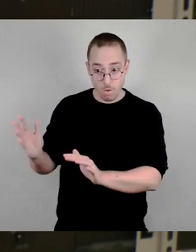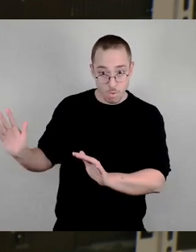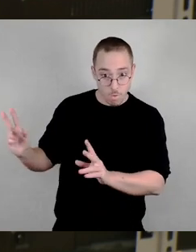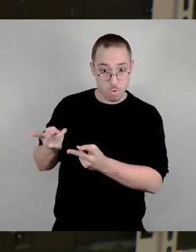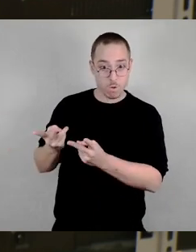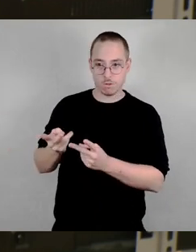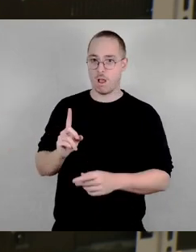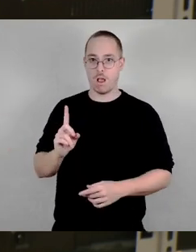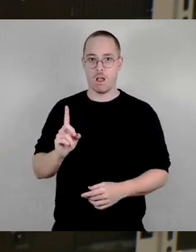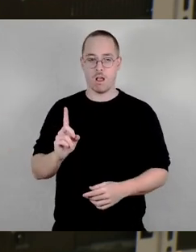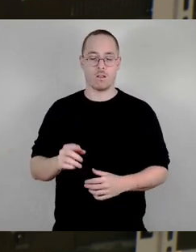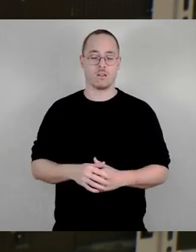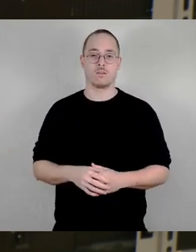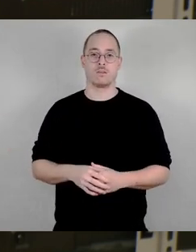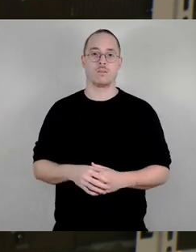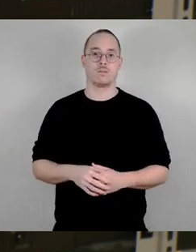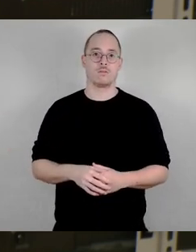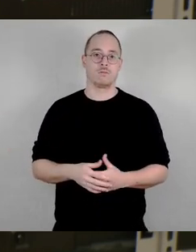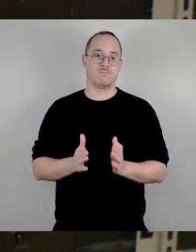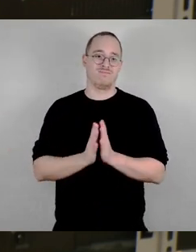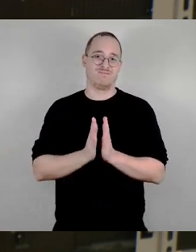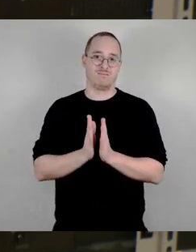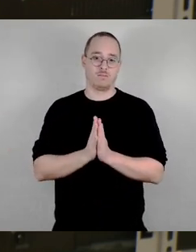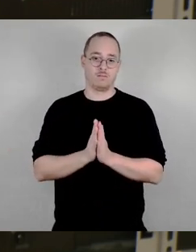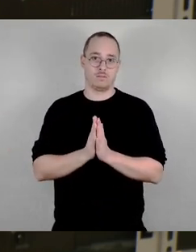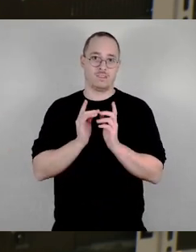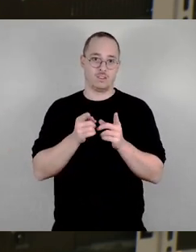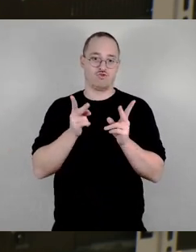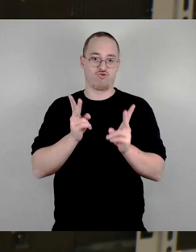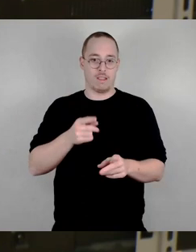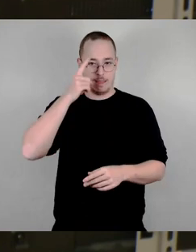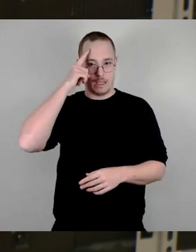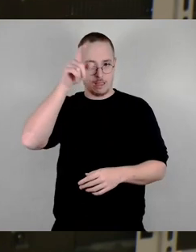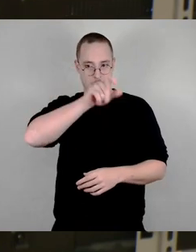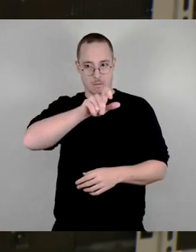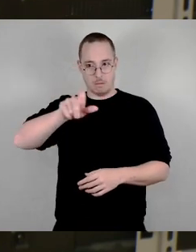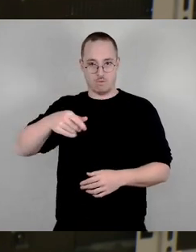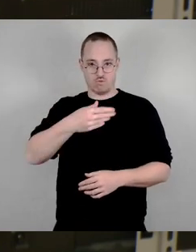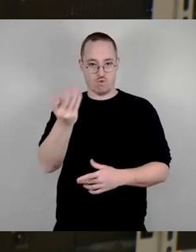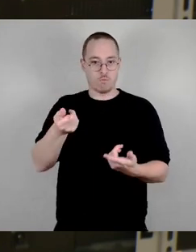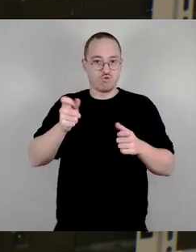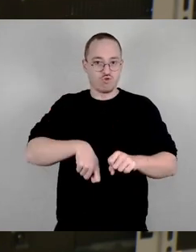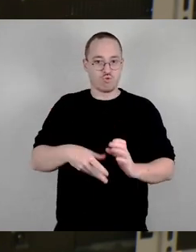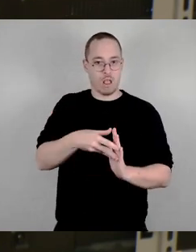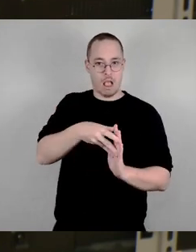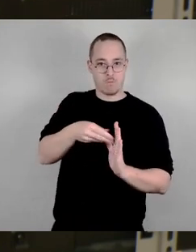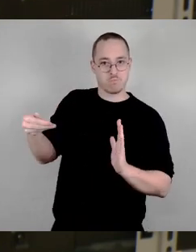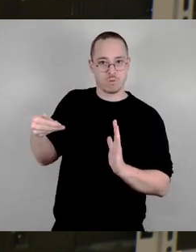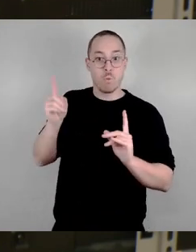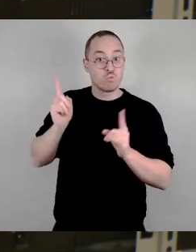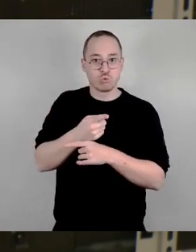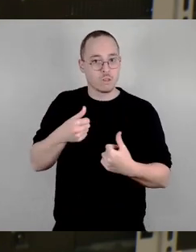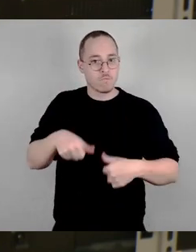was Sie, sehr geehrte Stadträtinnen und Stadträte, dazu zwingt, Ihren Beschluss rückgängig zu machen. Eine laute